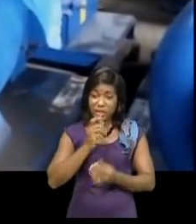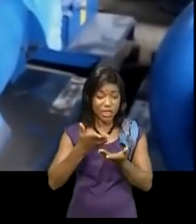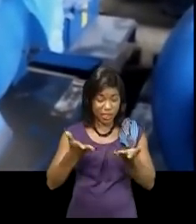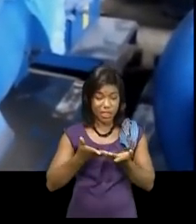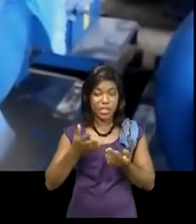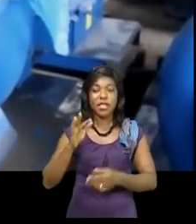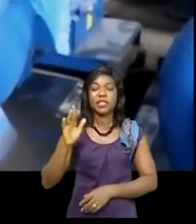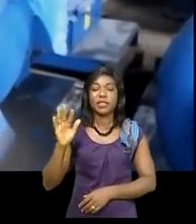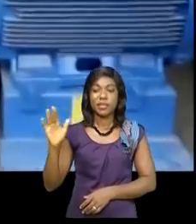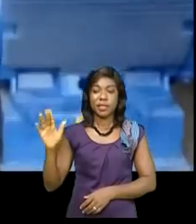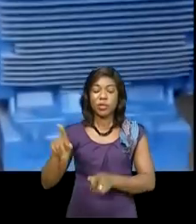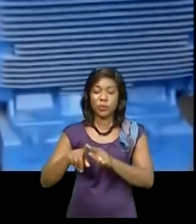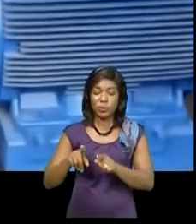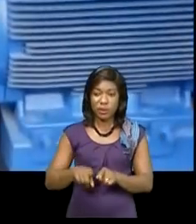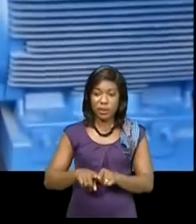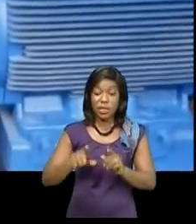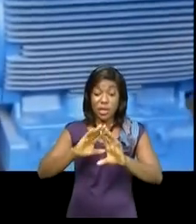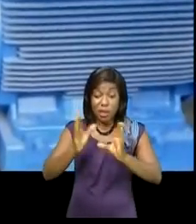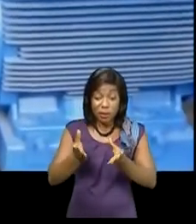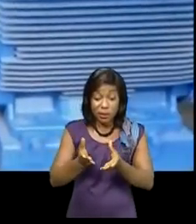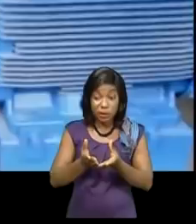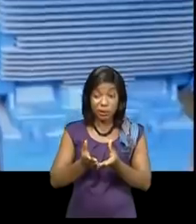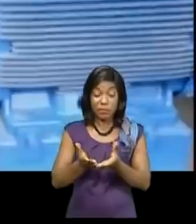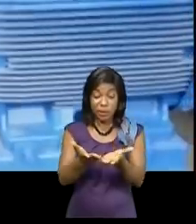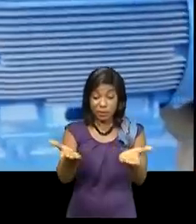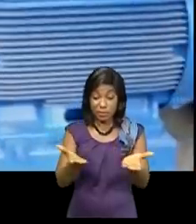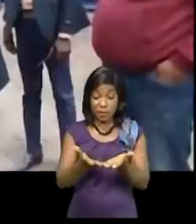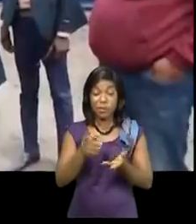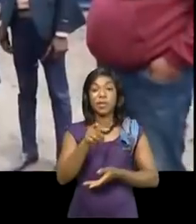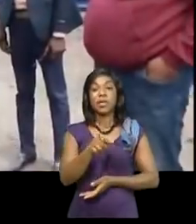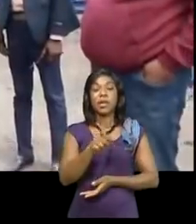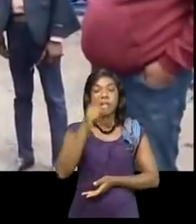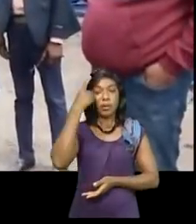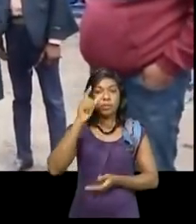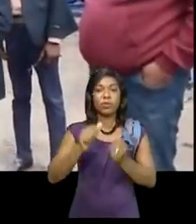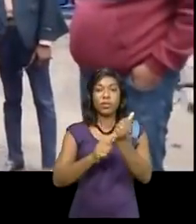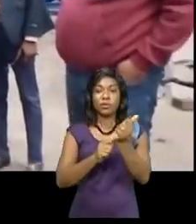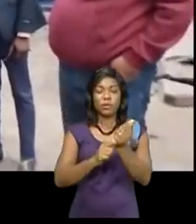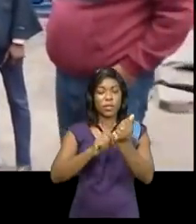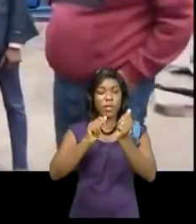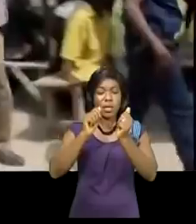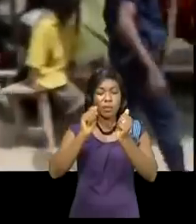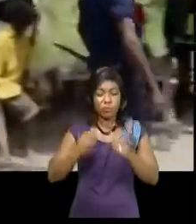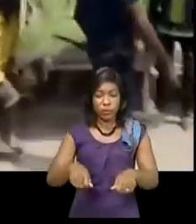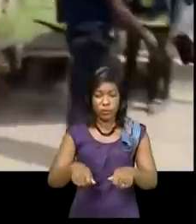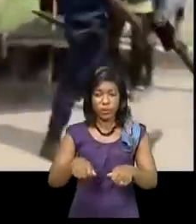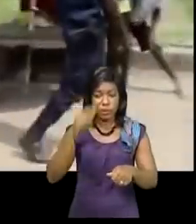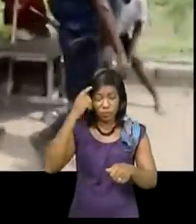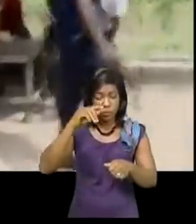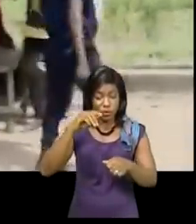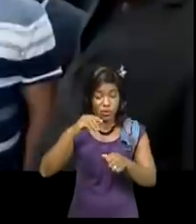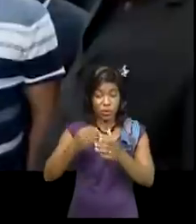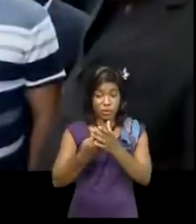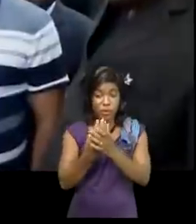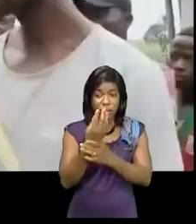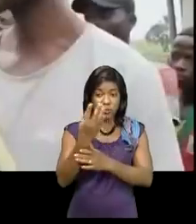aménager l'ensemble de ces périmètres pour que le paysan puisse avoir la possibilité de pouvoir produire